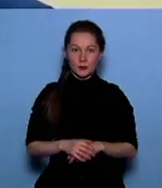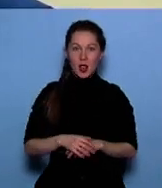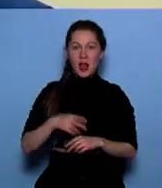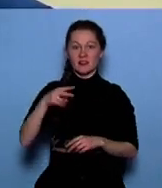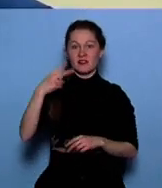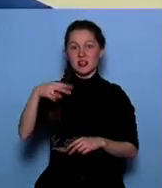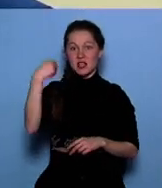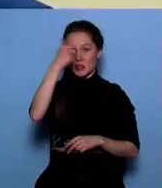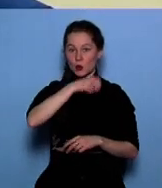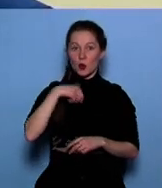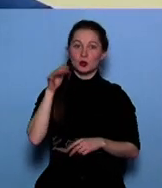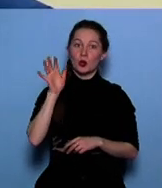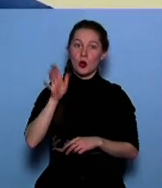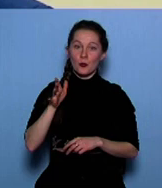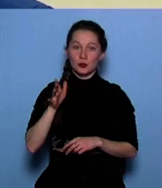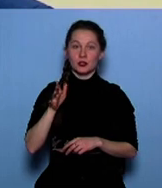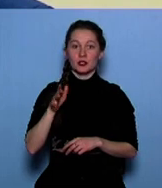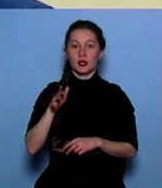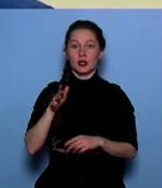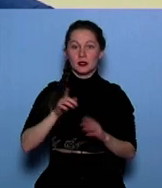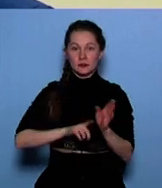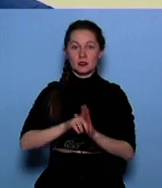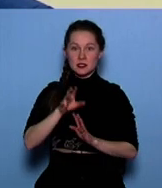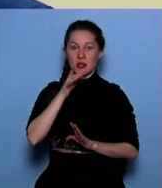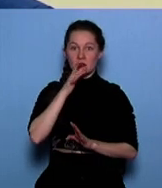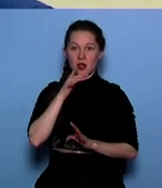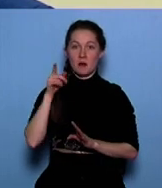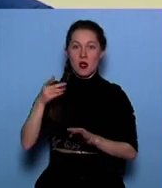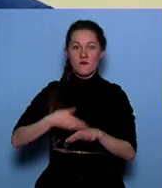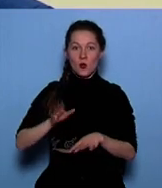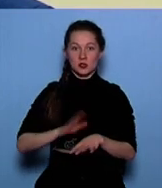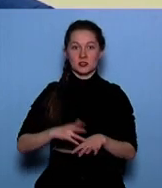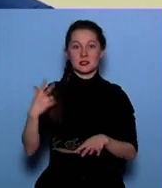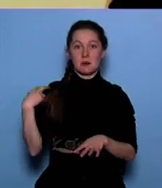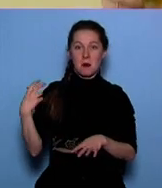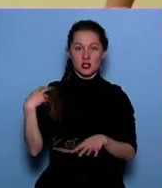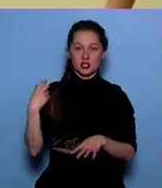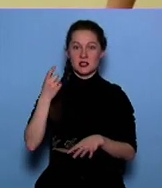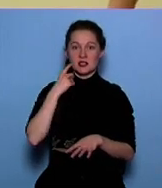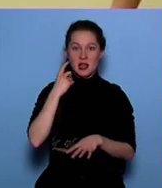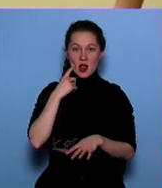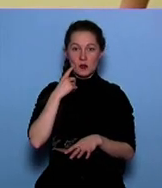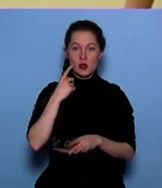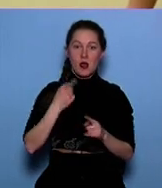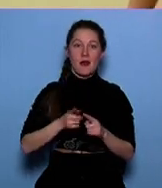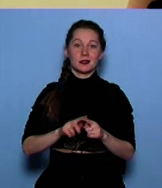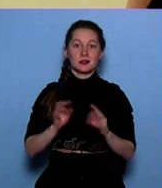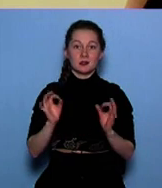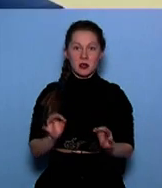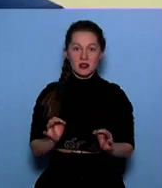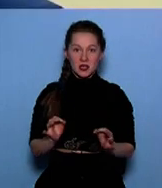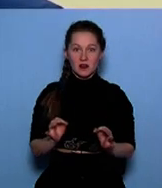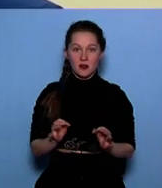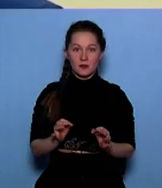год, будет, собственно, стало время Воткинска, Можги и Сарапул. Справедливо, значит,